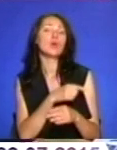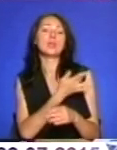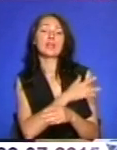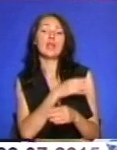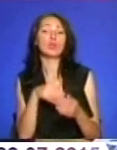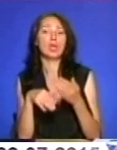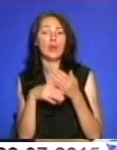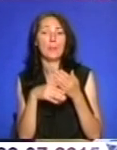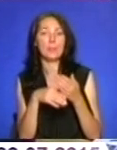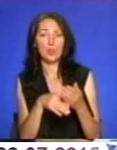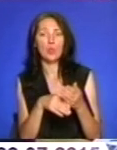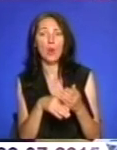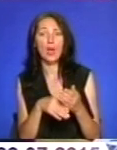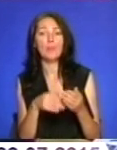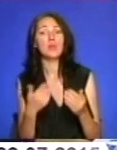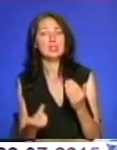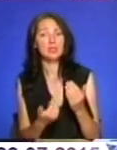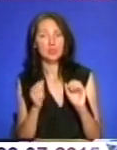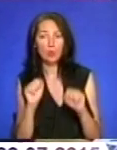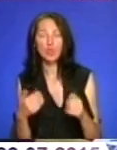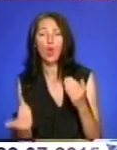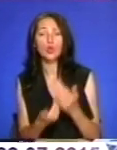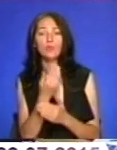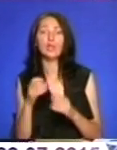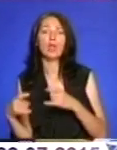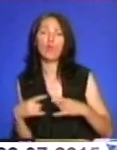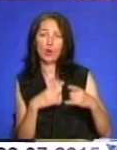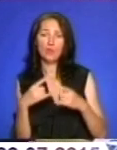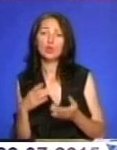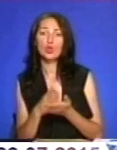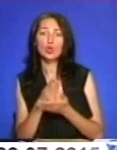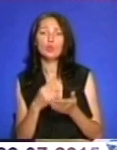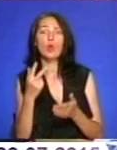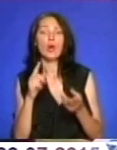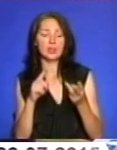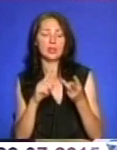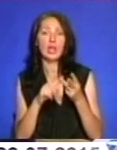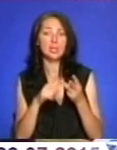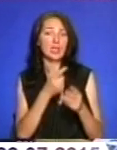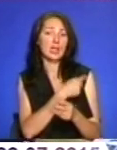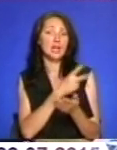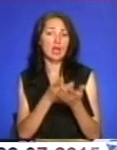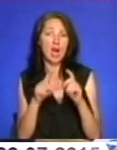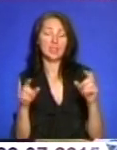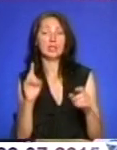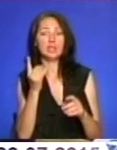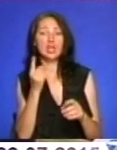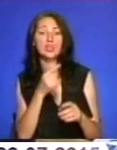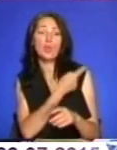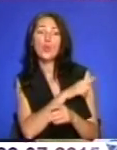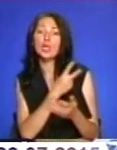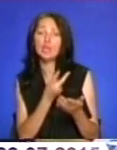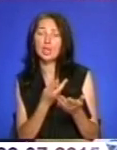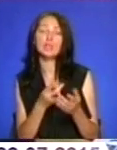обладнання ми змогли оновити флюорографічну службу в третій лікарні, а в дитячій поліклініці взагалі